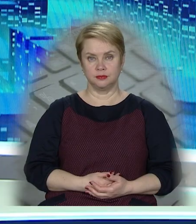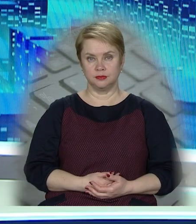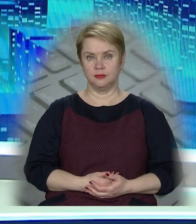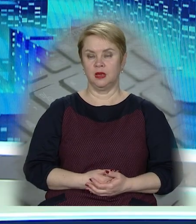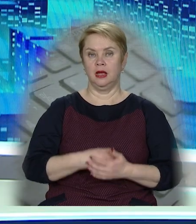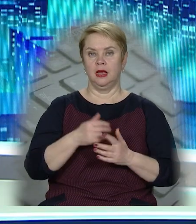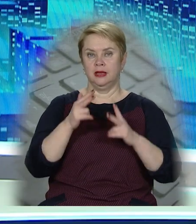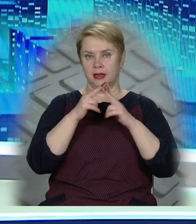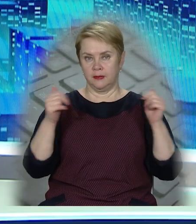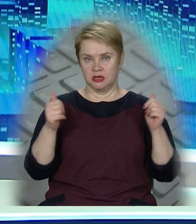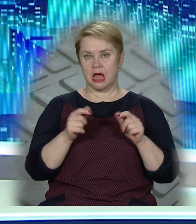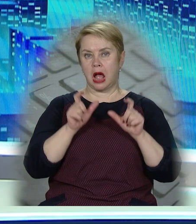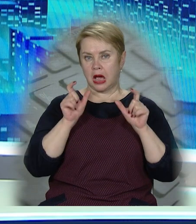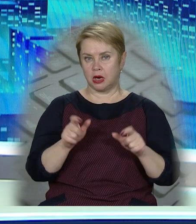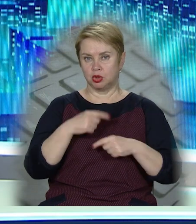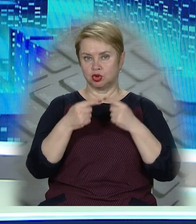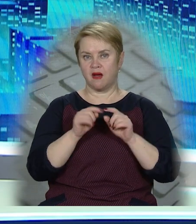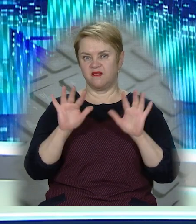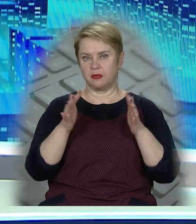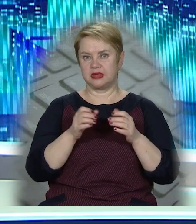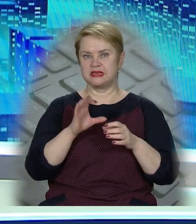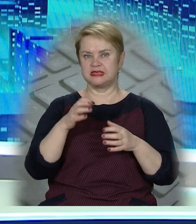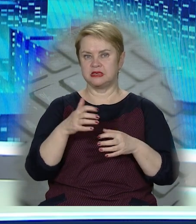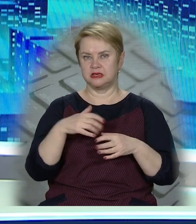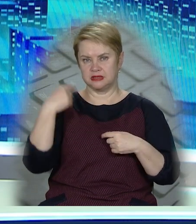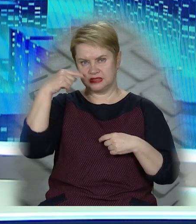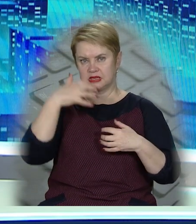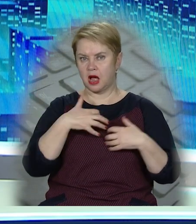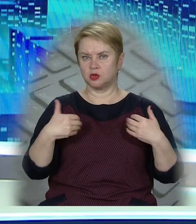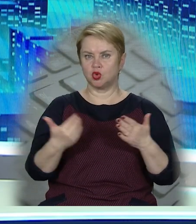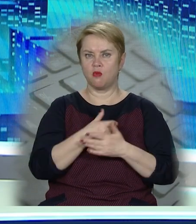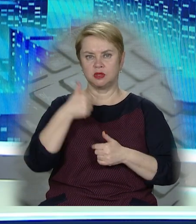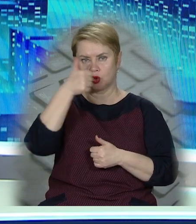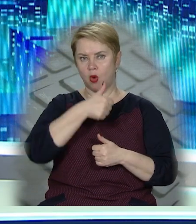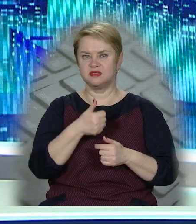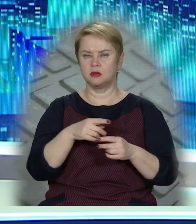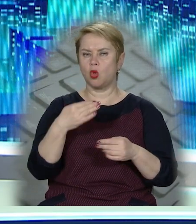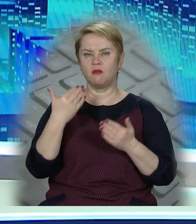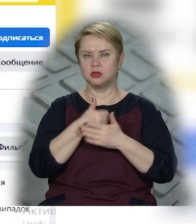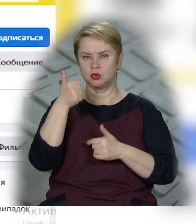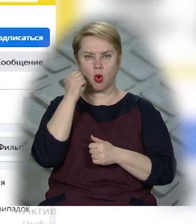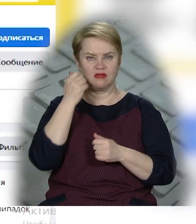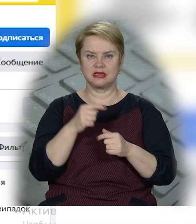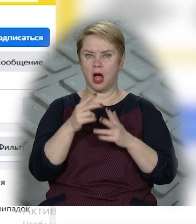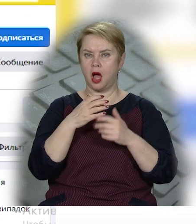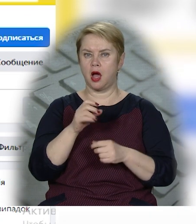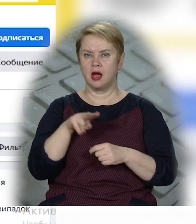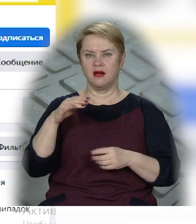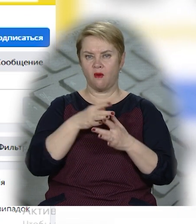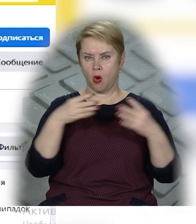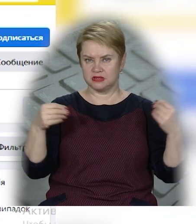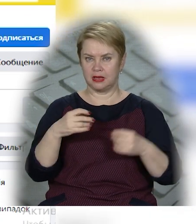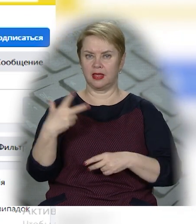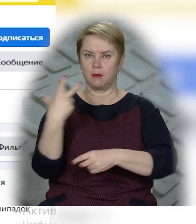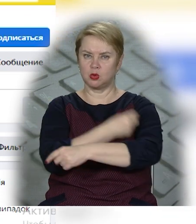Ліси Дніпропетровщини на карантині через випадок сказу. Про це повідомила Новомосковська держадміністрація. Восени проводилась кампанія з